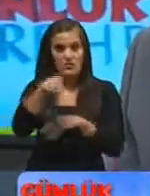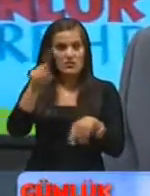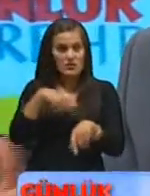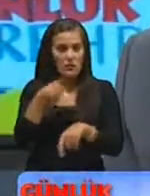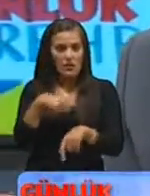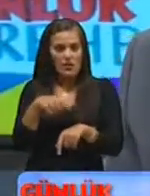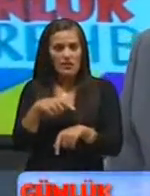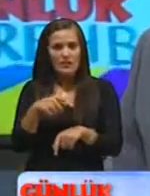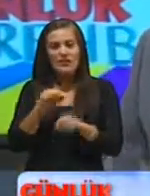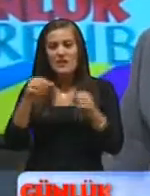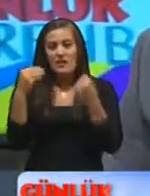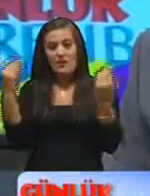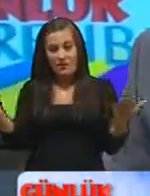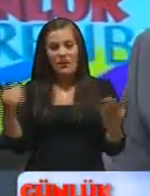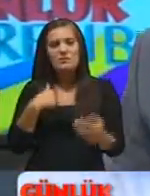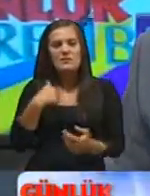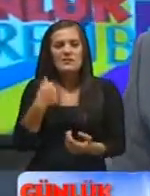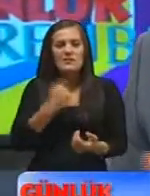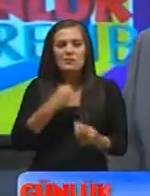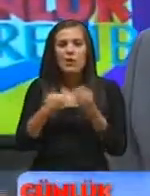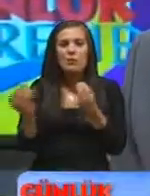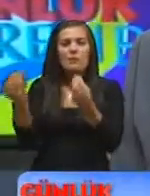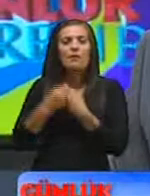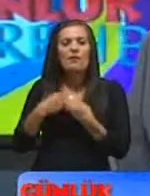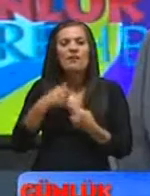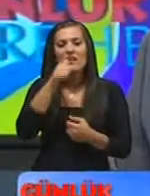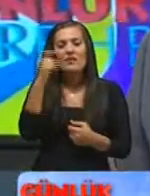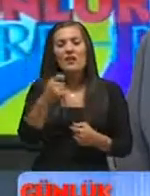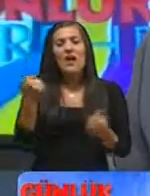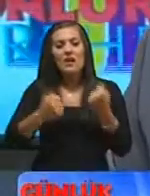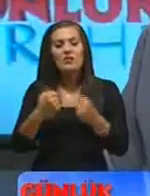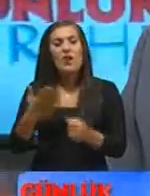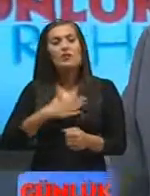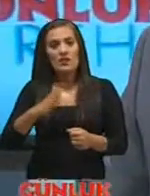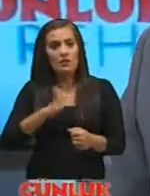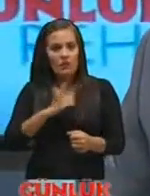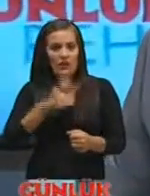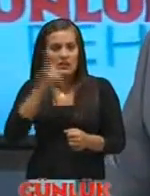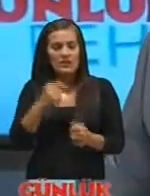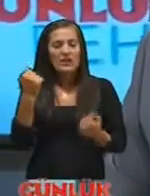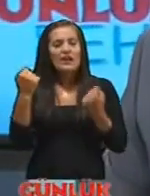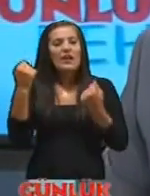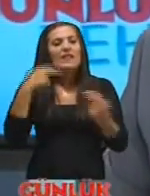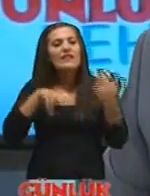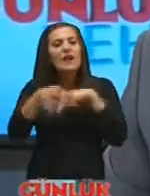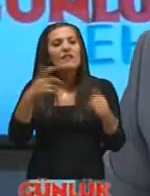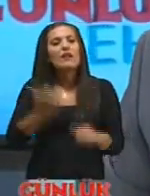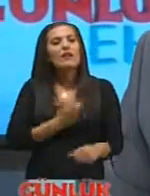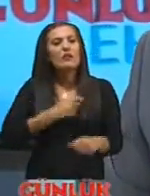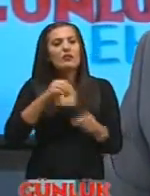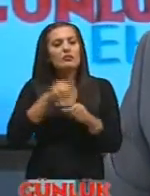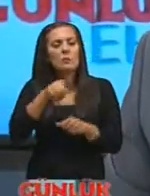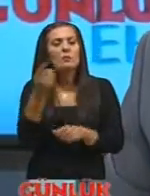hasar verdiğinde biz sıkıntıya da düşüyoruz yani itfaiye araçlarının belki önceliği var ama trafik kanununda böyle bir düzenleme